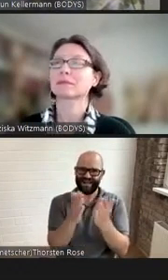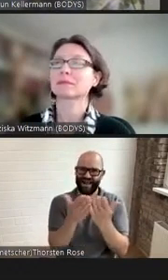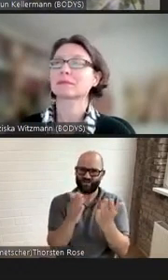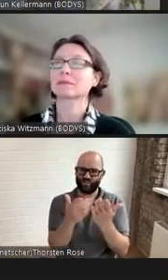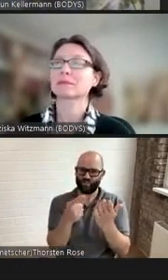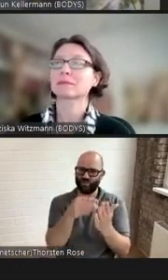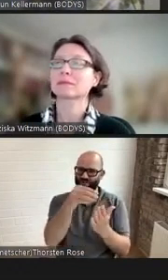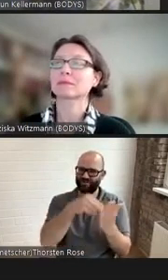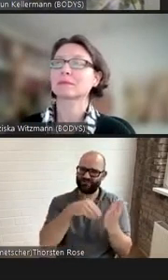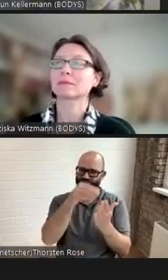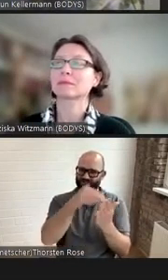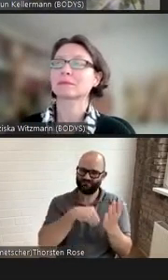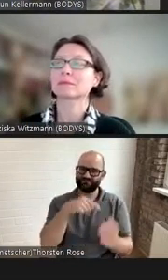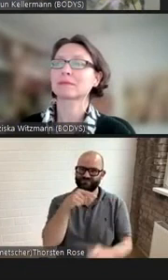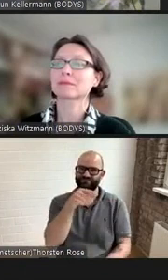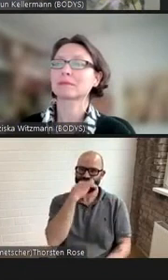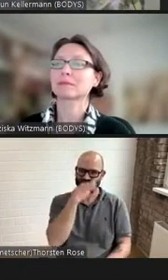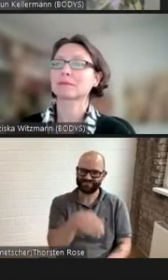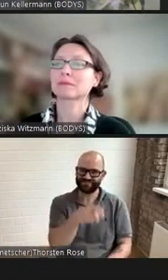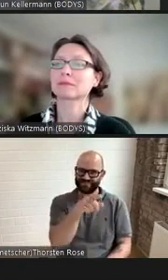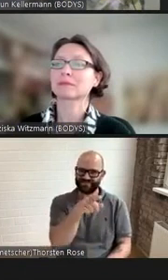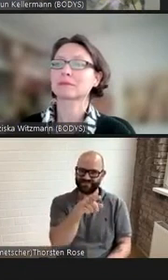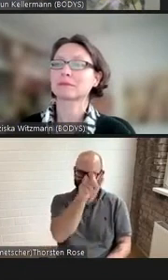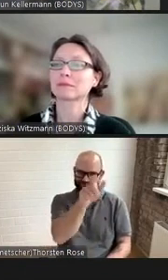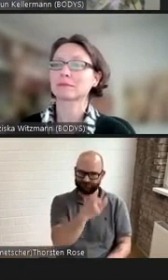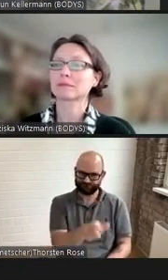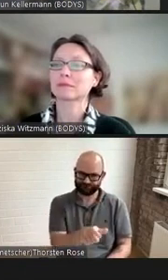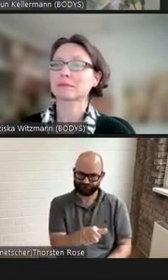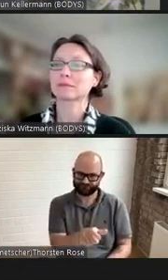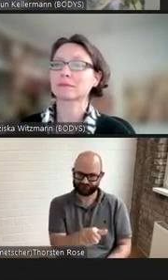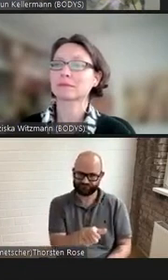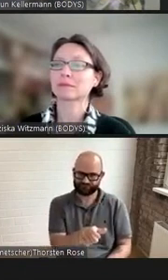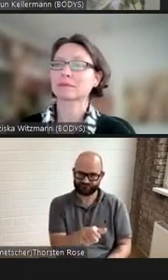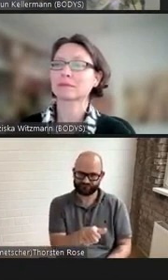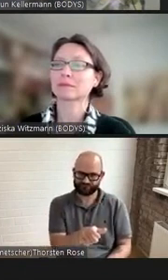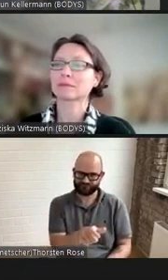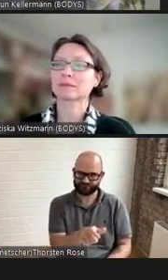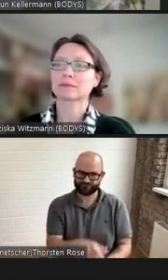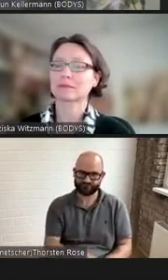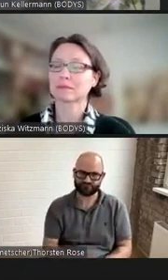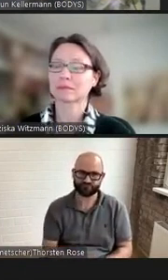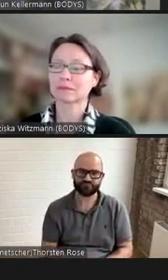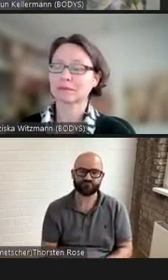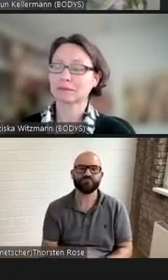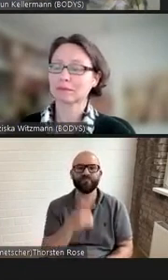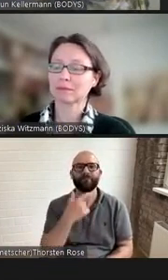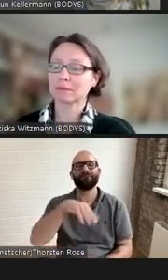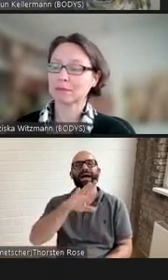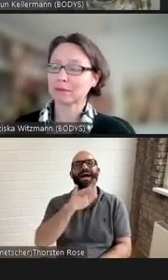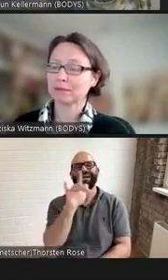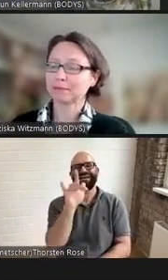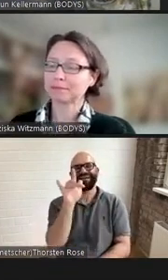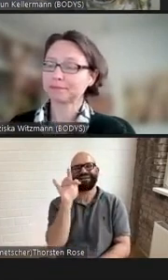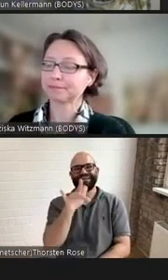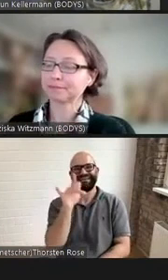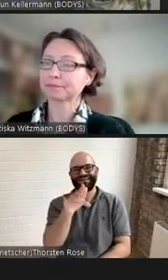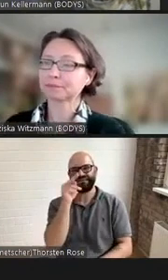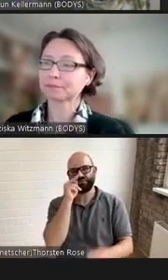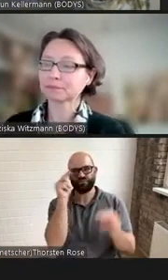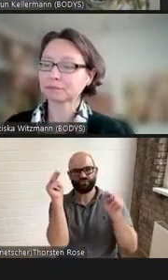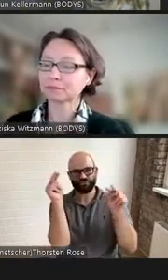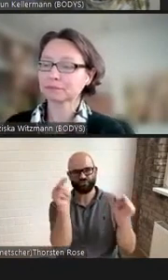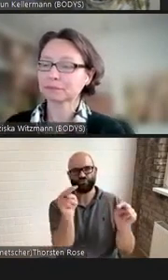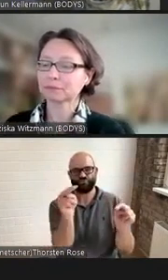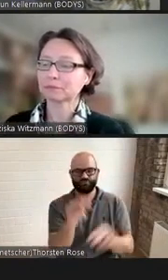und ausgetragen werden kritisch zu beleuchten und kritisch zu